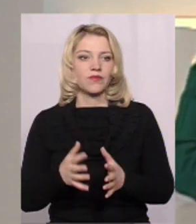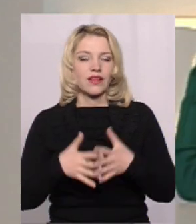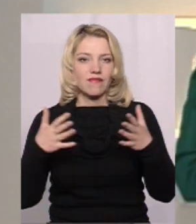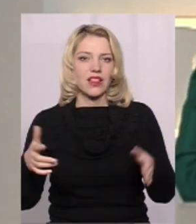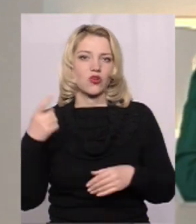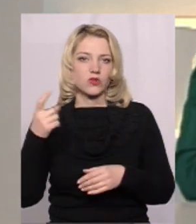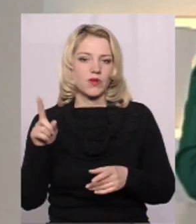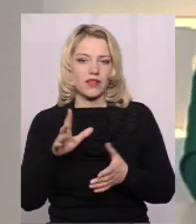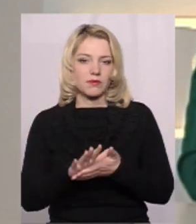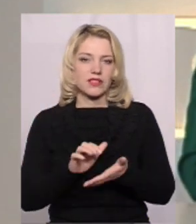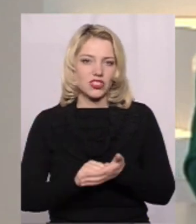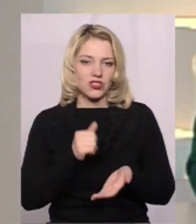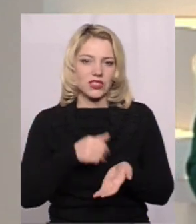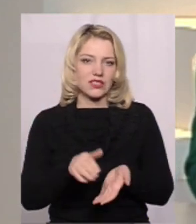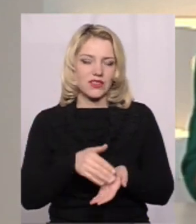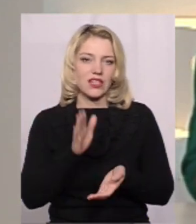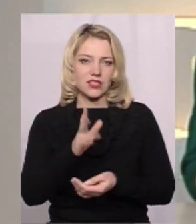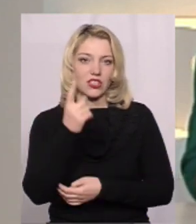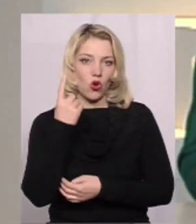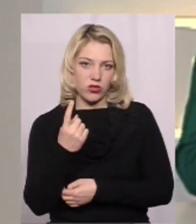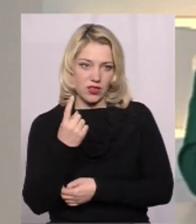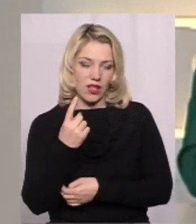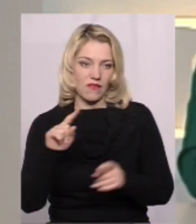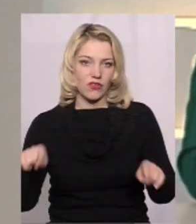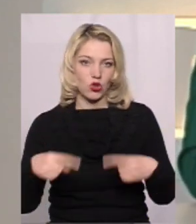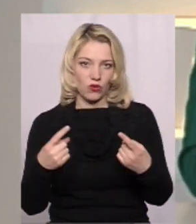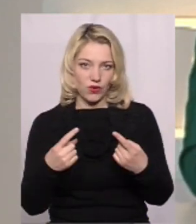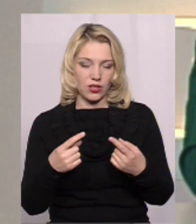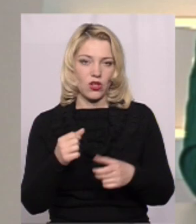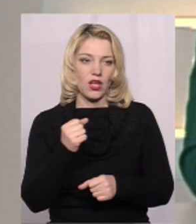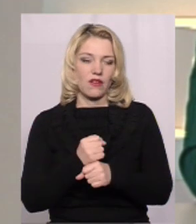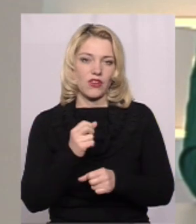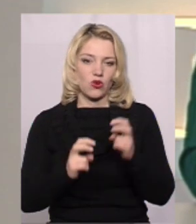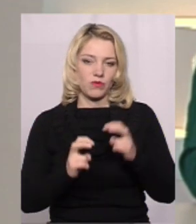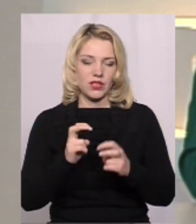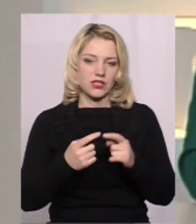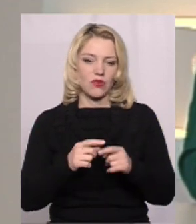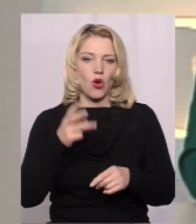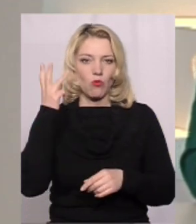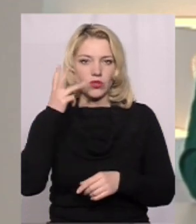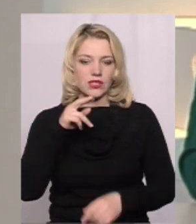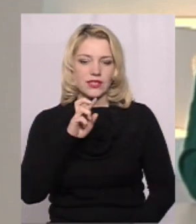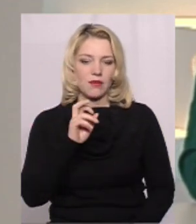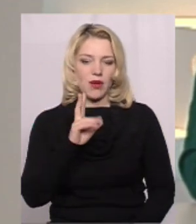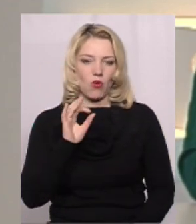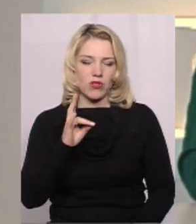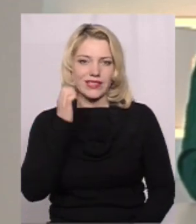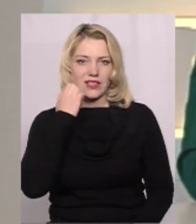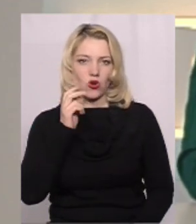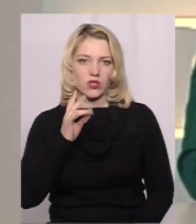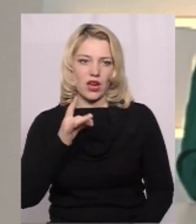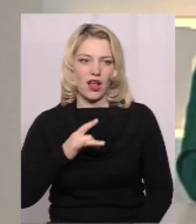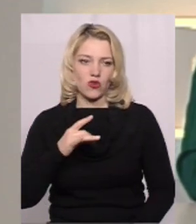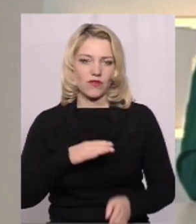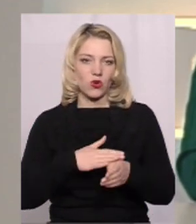господарств, яких знищили свиней Тільки одне відновило виробництво – це подільський бекон у Старокостянтинівському районі